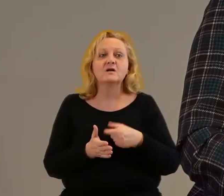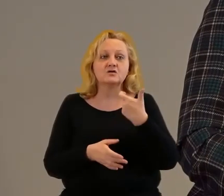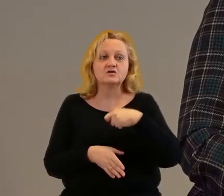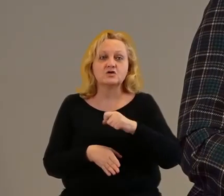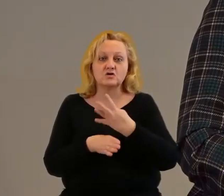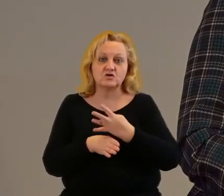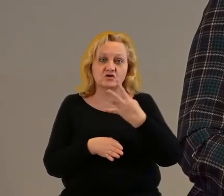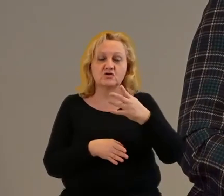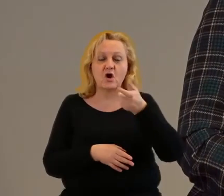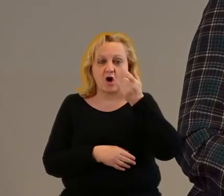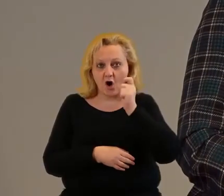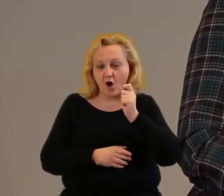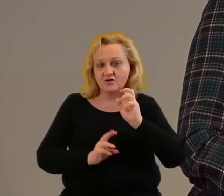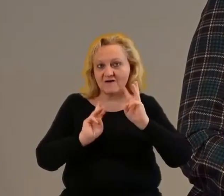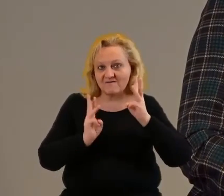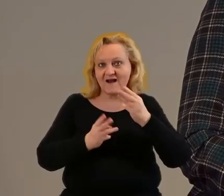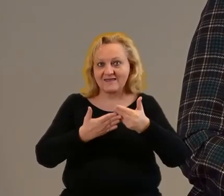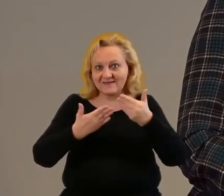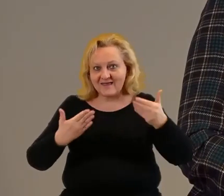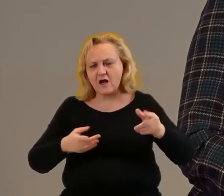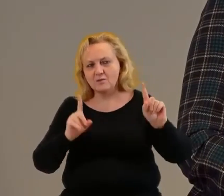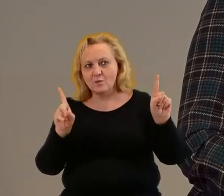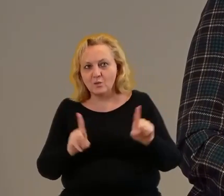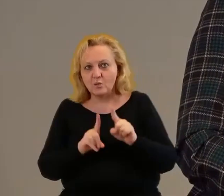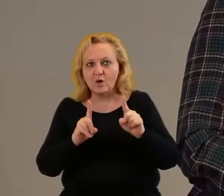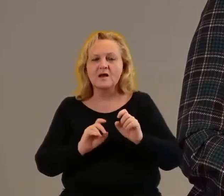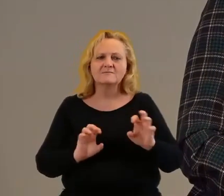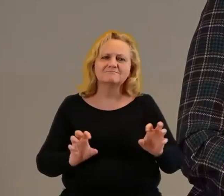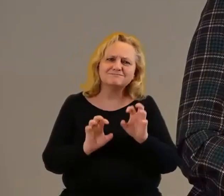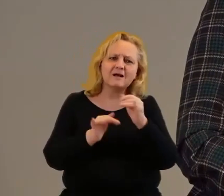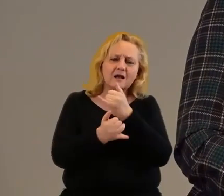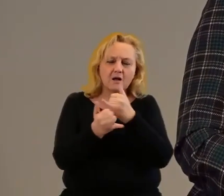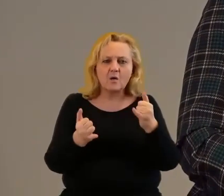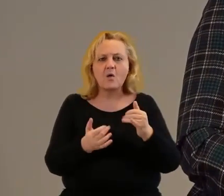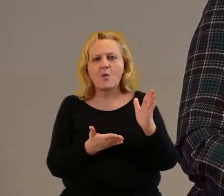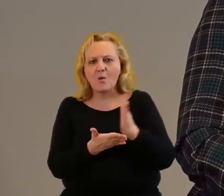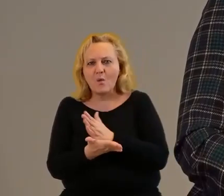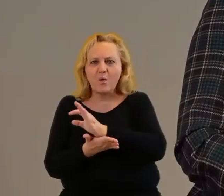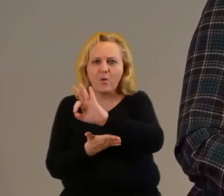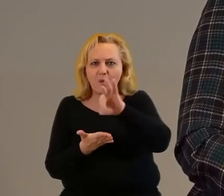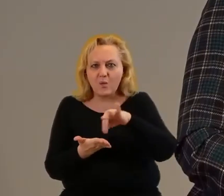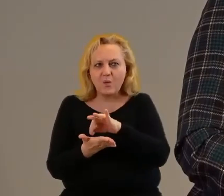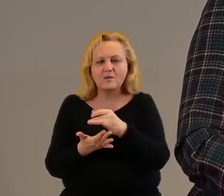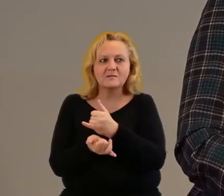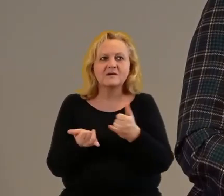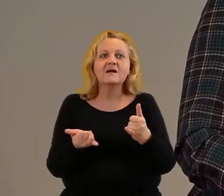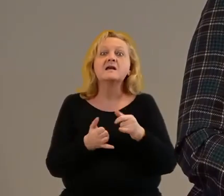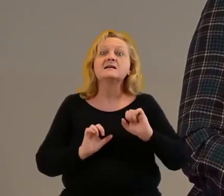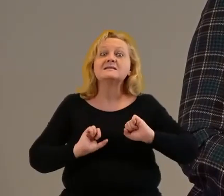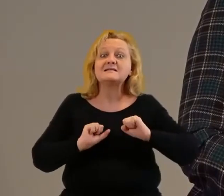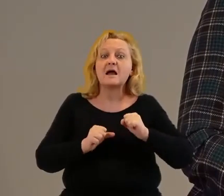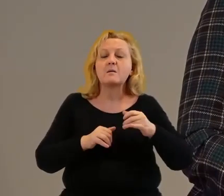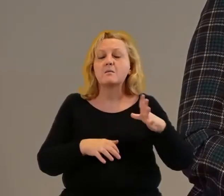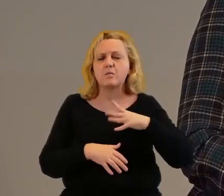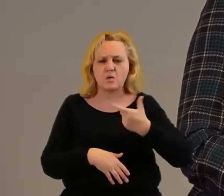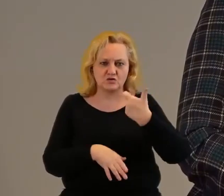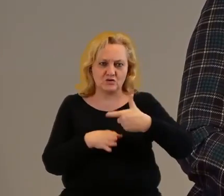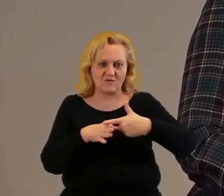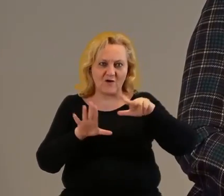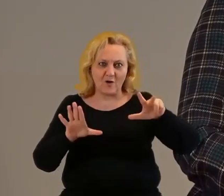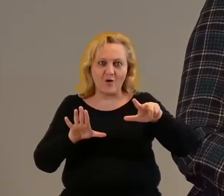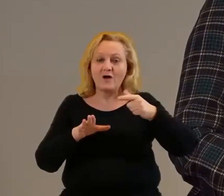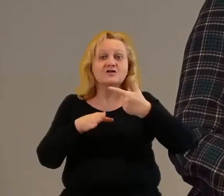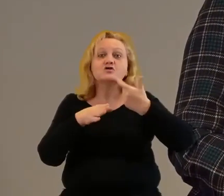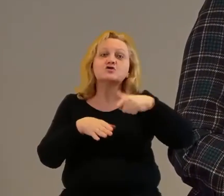godzin warsztatów teatralnych, muzycznych, zdobniczych, kulinarnych. W sumie było zaangażowanych 120 osób.